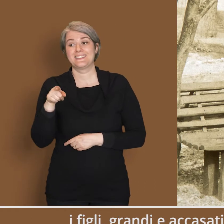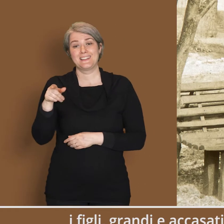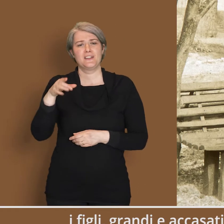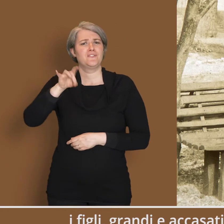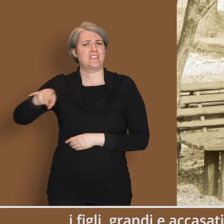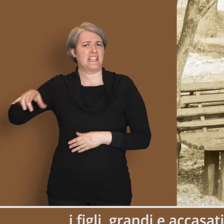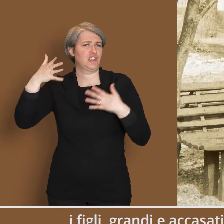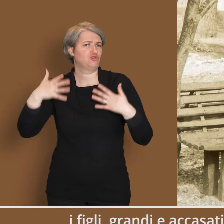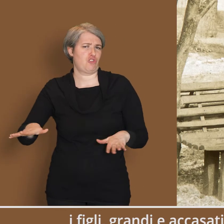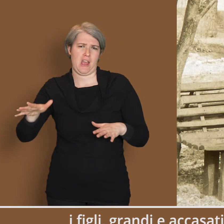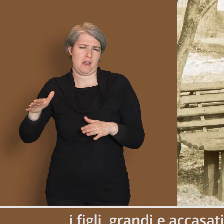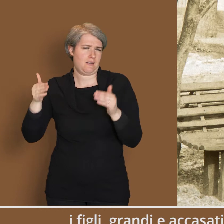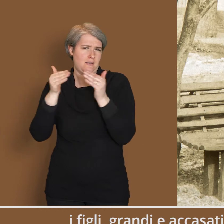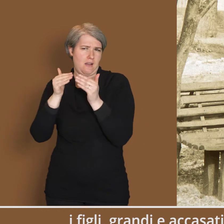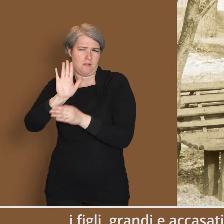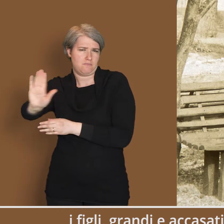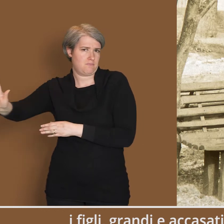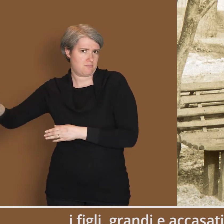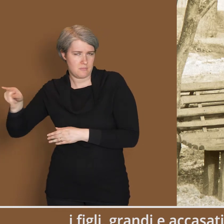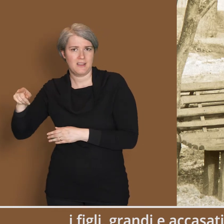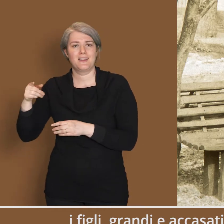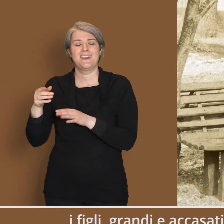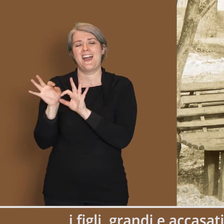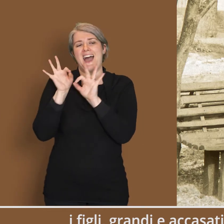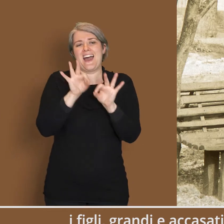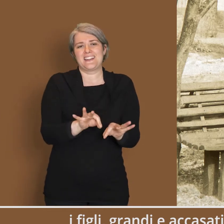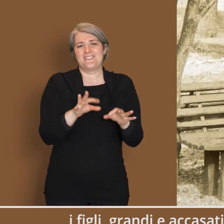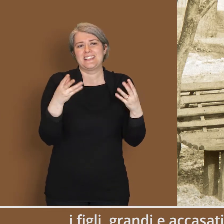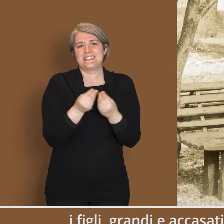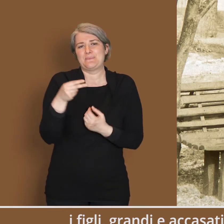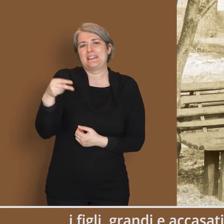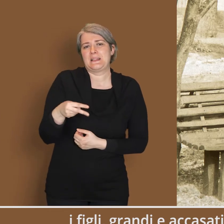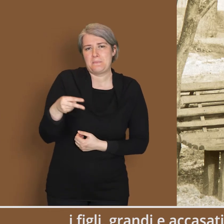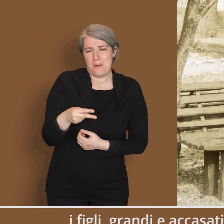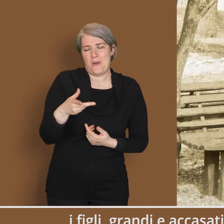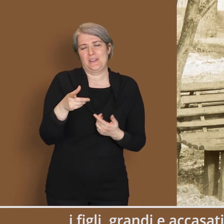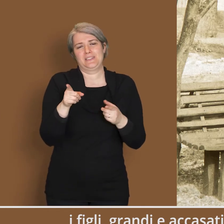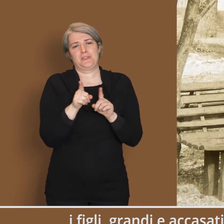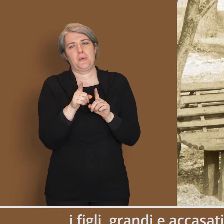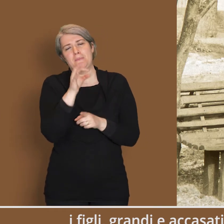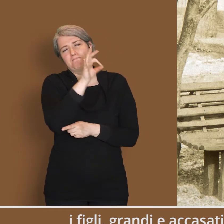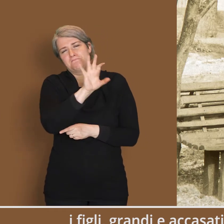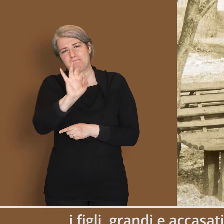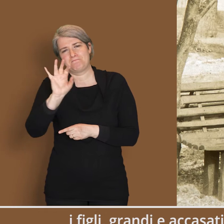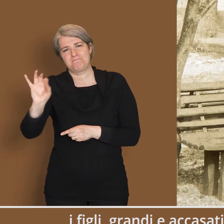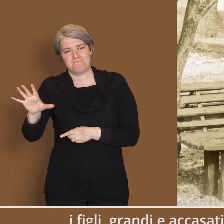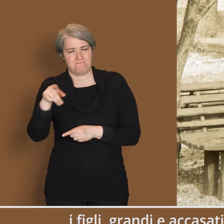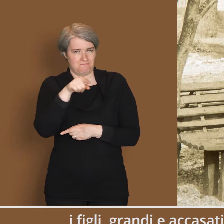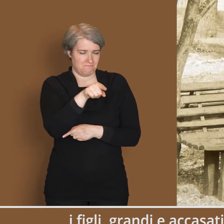I figli, grandi e accasati, li raggiungevano con i nipoti per trascorrere qualche giorno in famiglia.